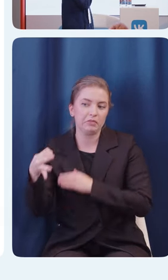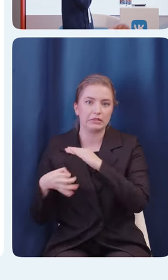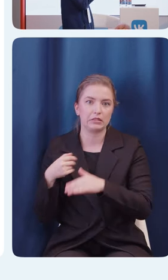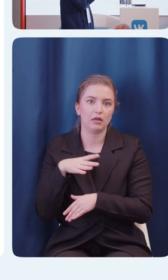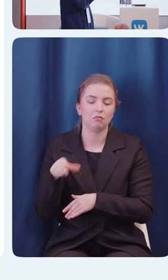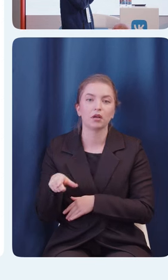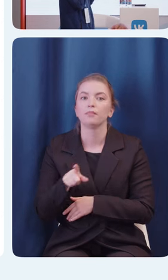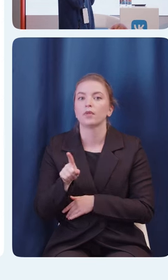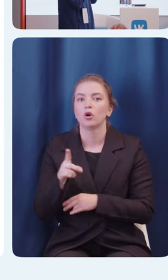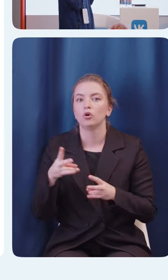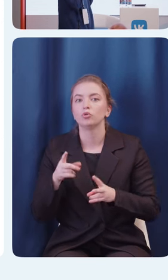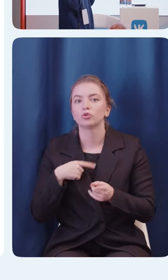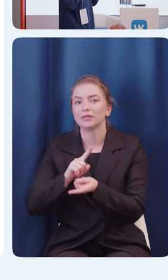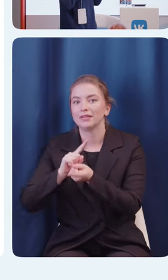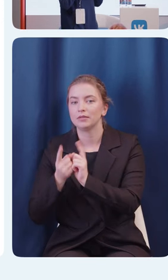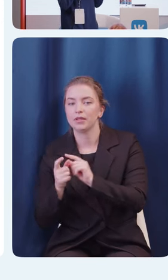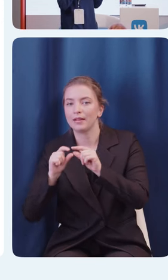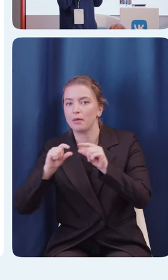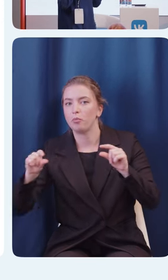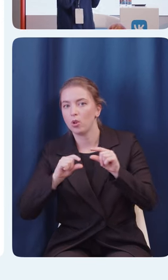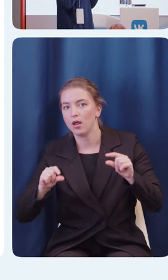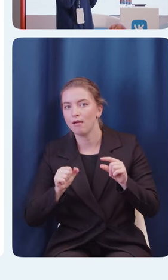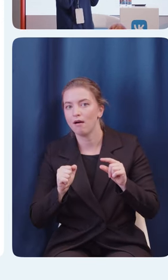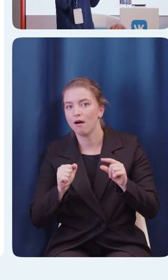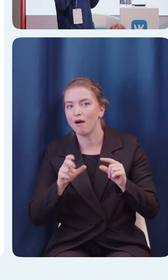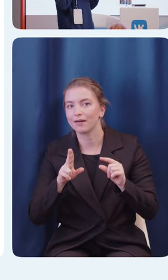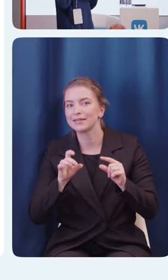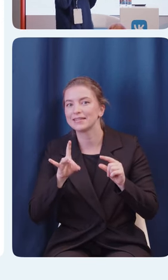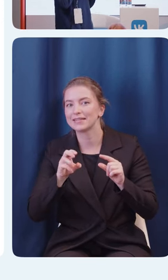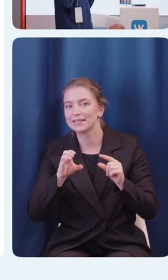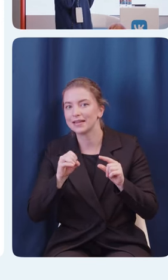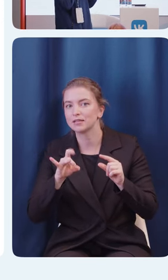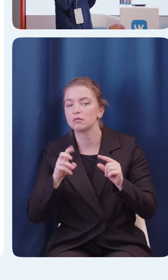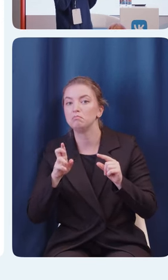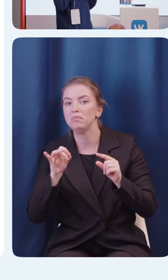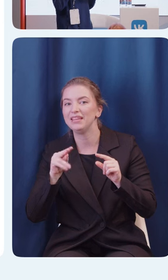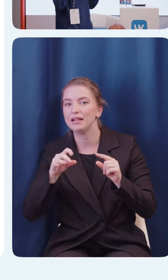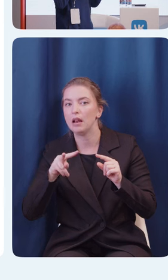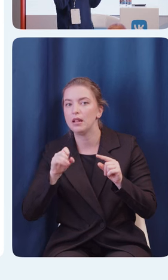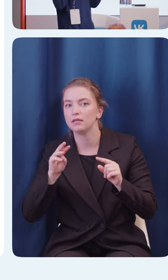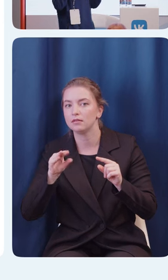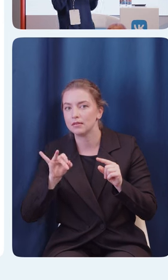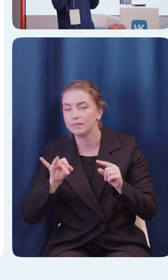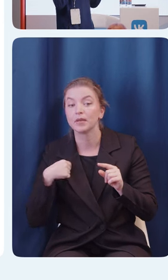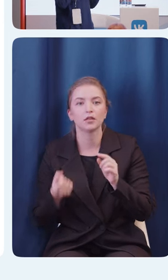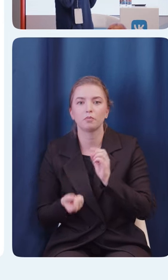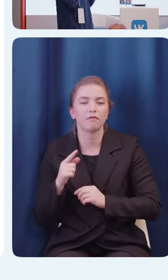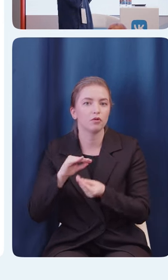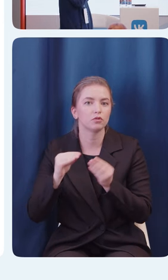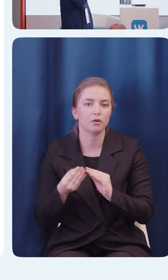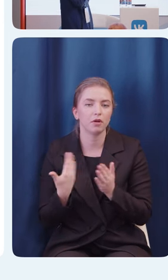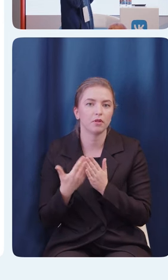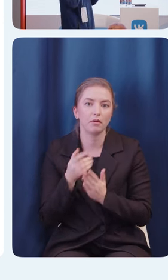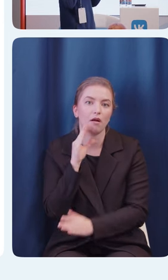ввода переопределять accessibility label, иначе возникают такие проблемы задвоения. То есть когда диктор начинает